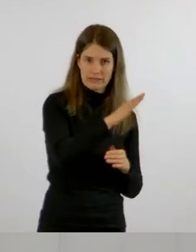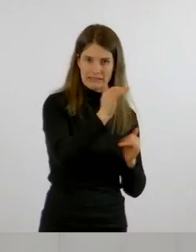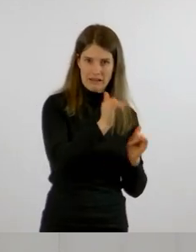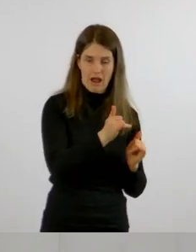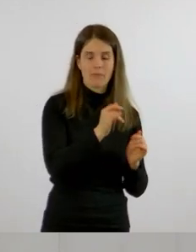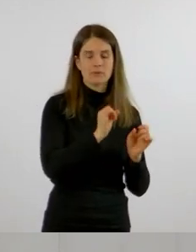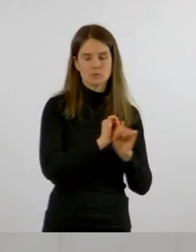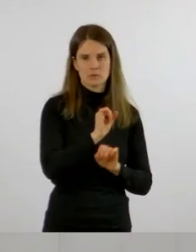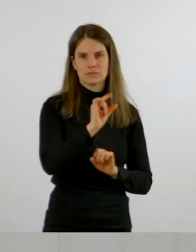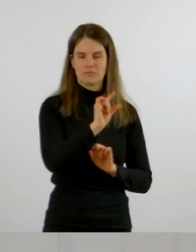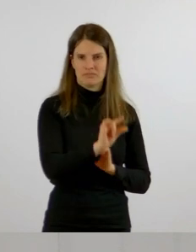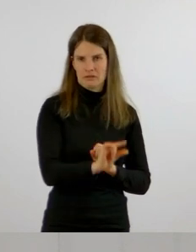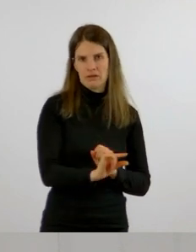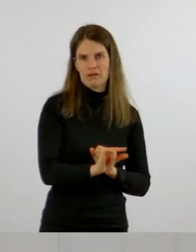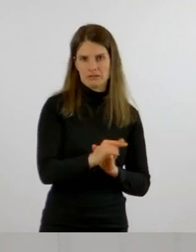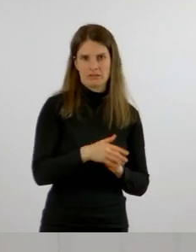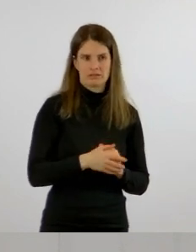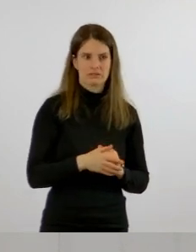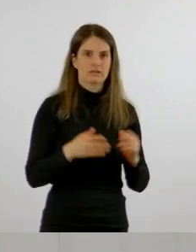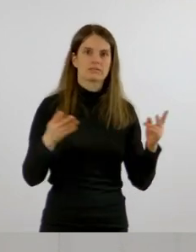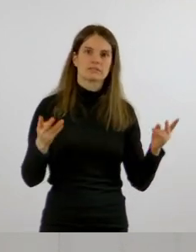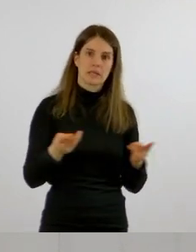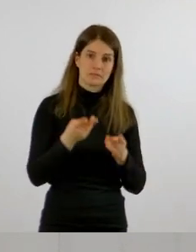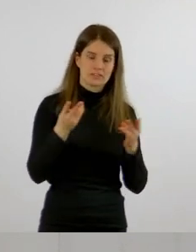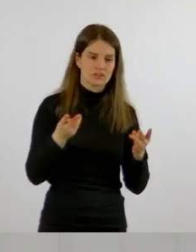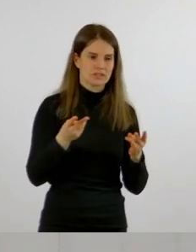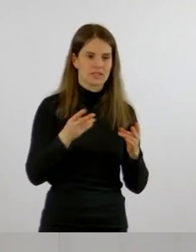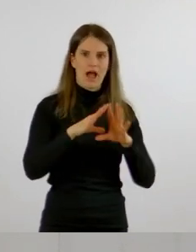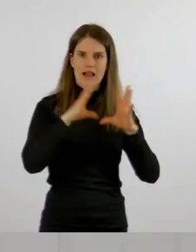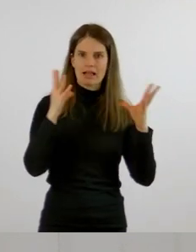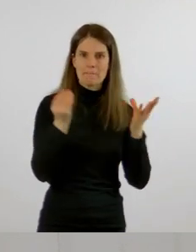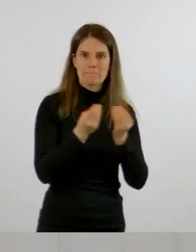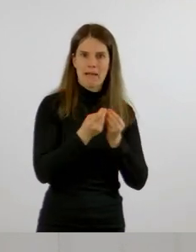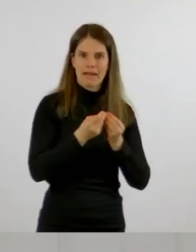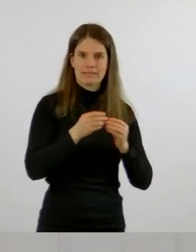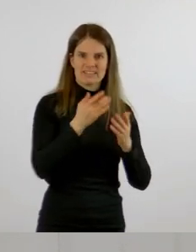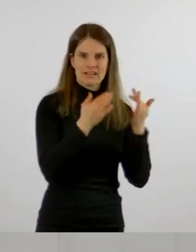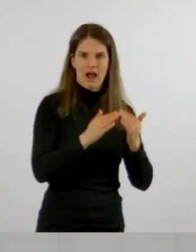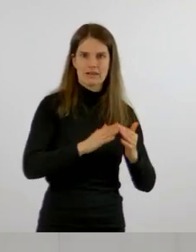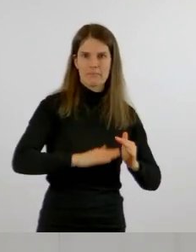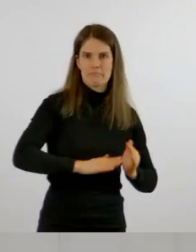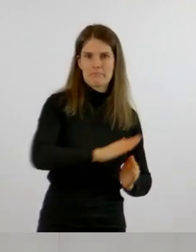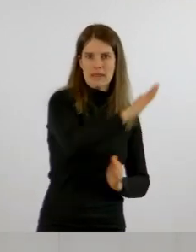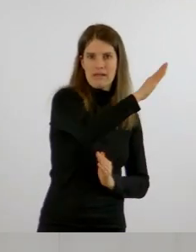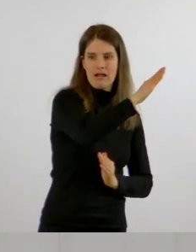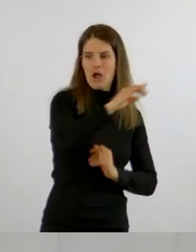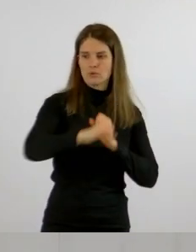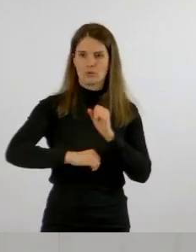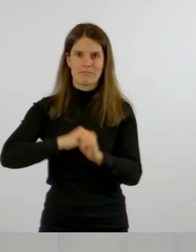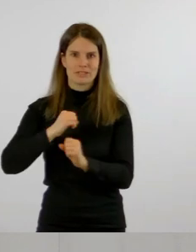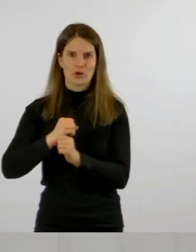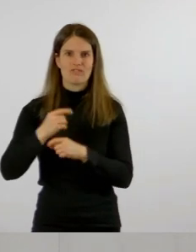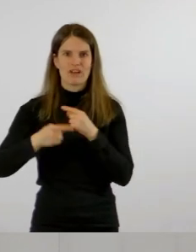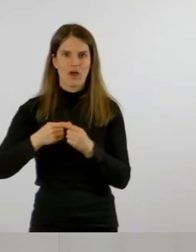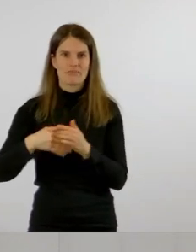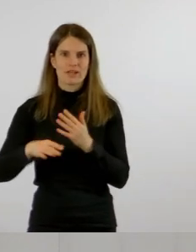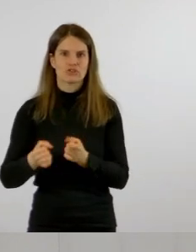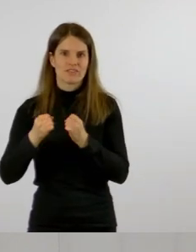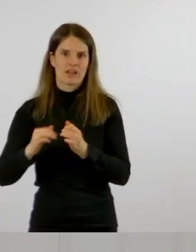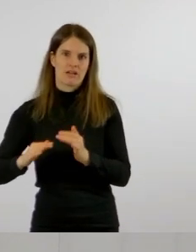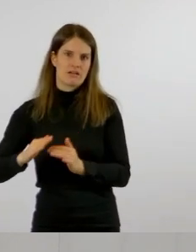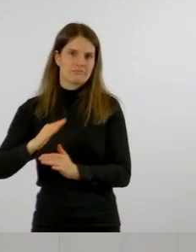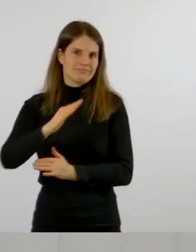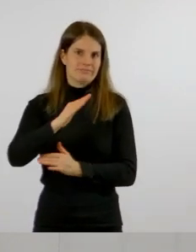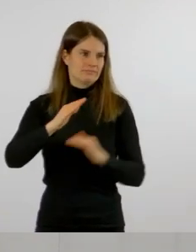Es ist so, je mehr Infektionen auftreten, desto häufiger treten auch schwerere Verlaufsformen auf,